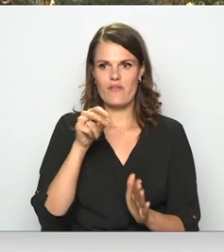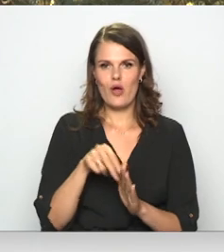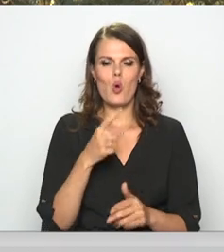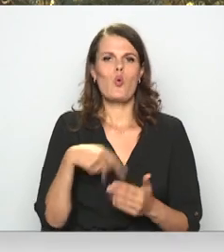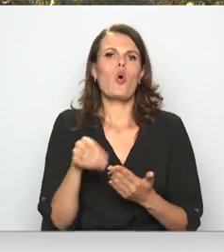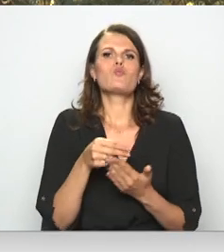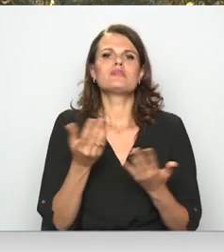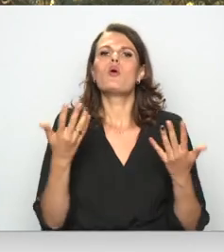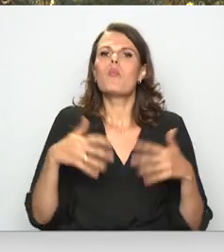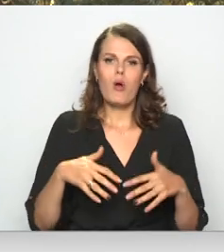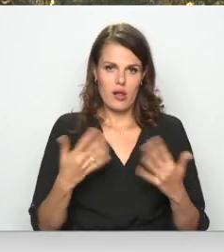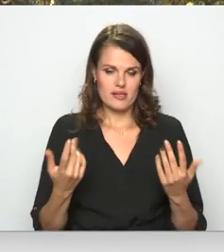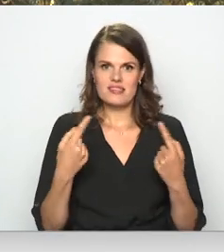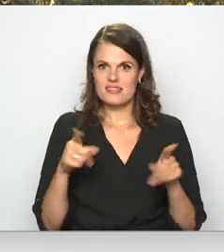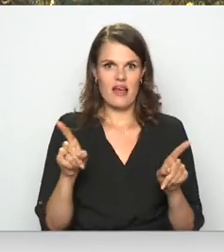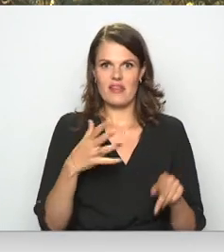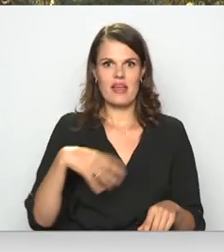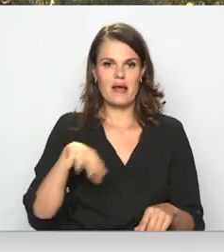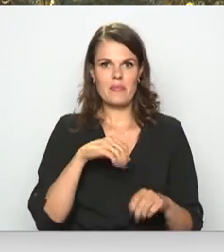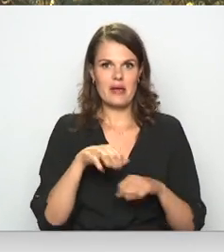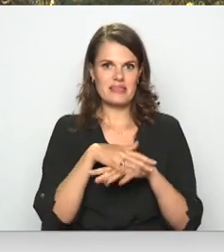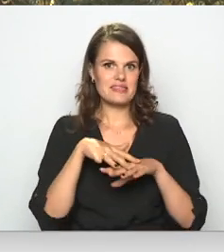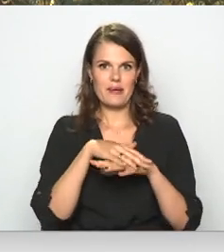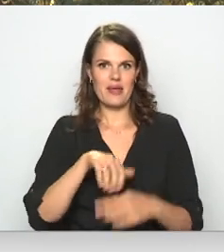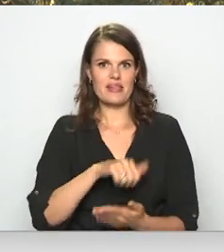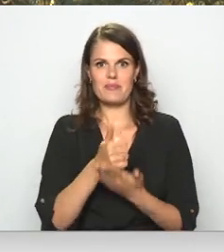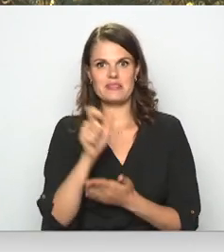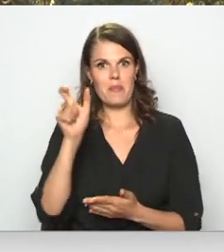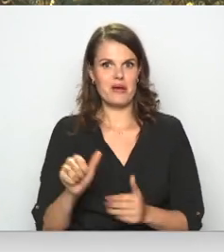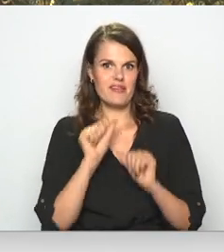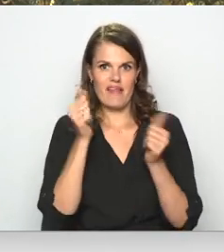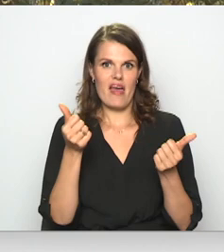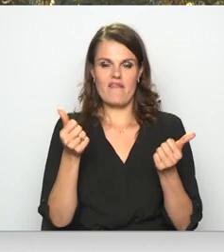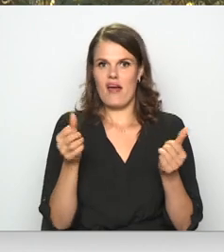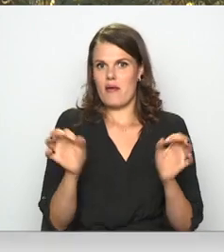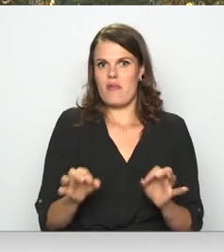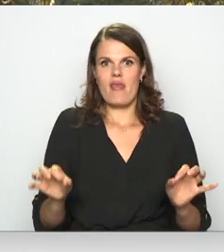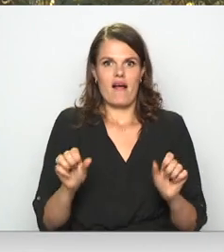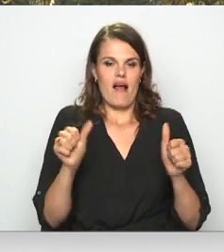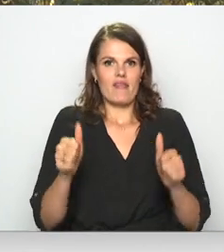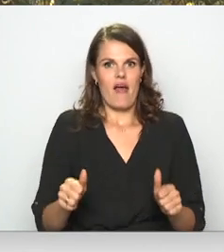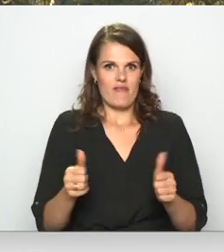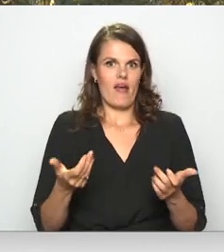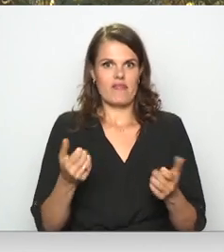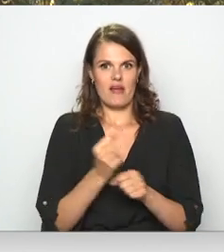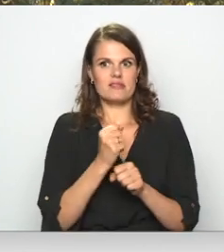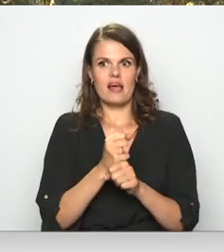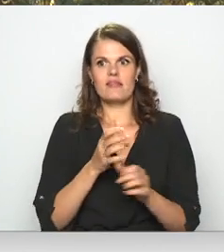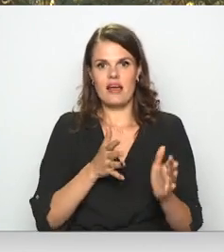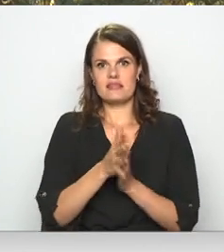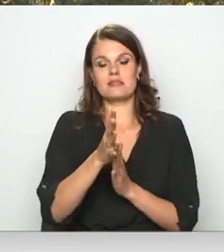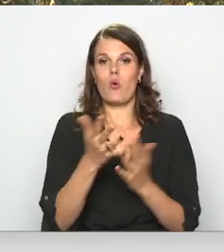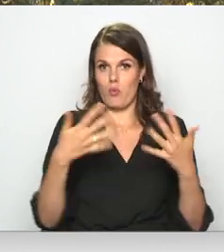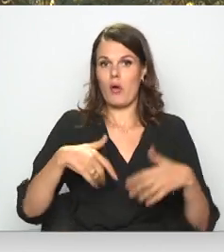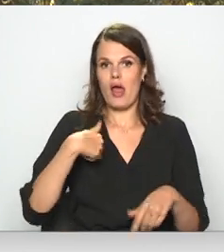politisks? Savādāk jau mēs sabiedrības pārstāvi nevaram nekādā veidā iedarboties kā caur politiku. Es arī esi vienkārši